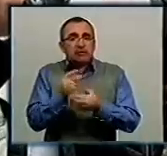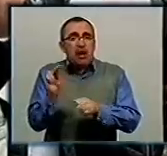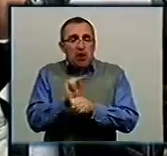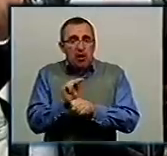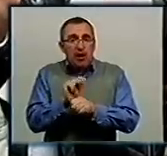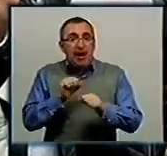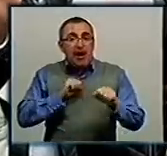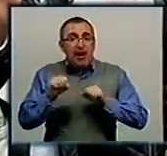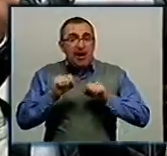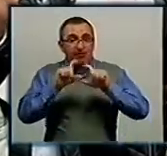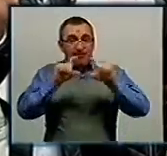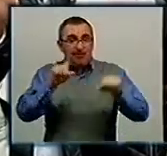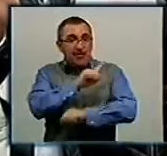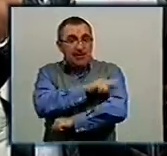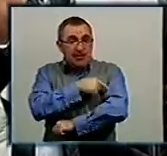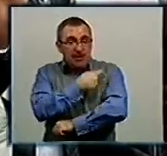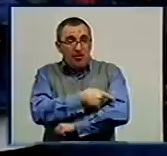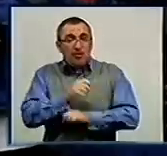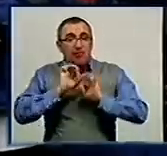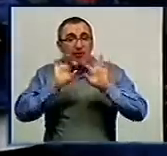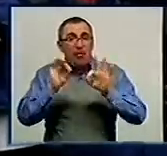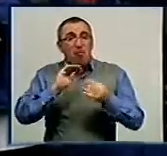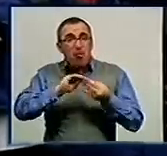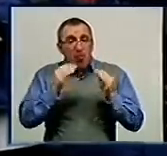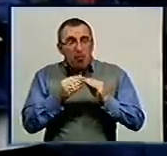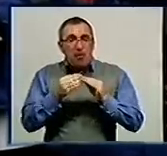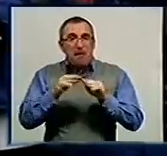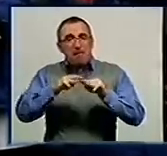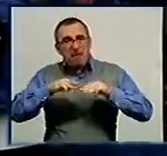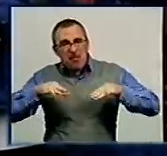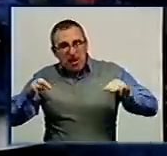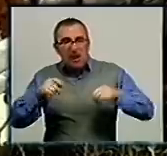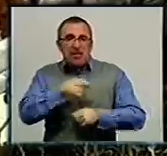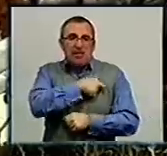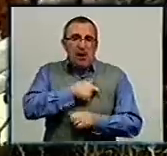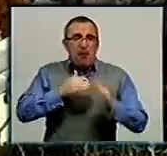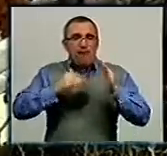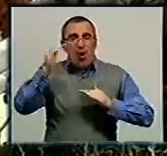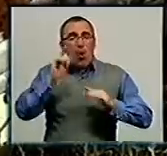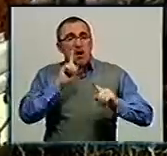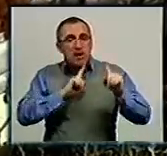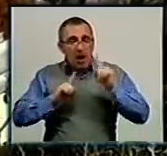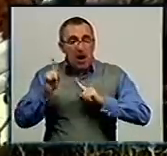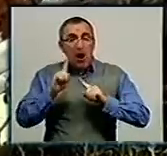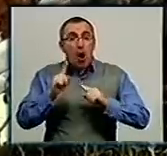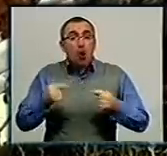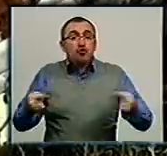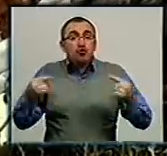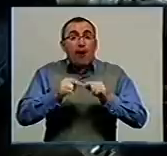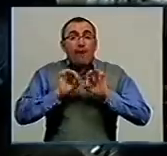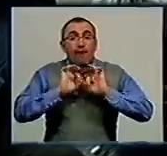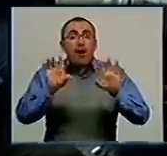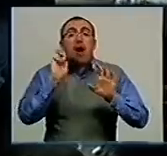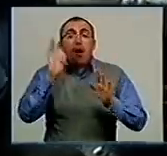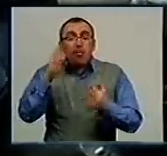Керівництво медзакладу зверталося зі своєю проблемою і до профільного міністерства, і до депутатів Верховної Ради. Однак чіткої відповіді на те, як